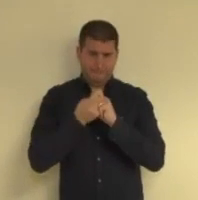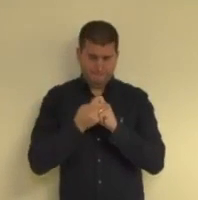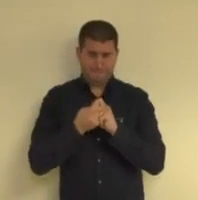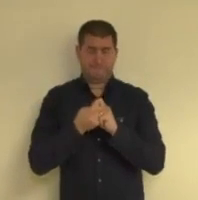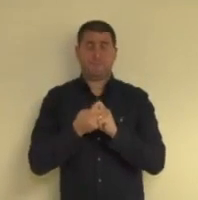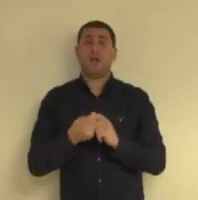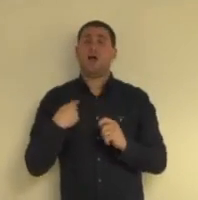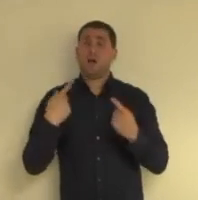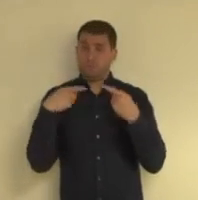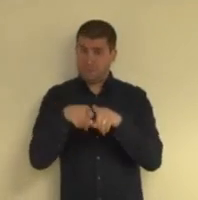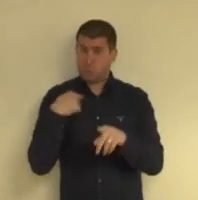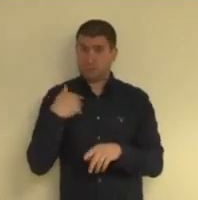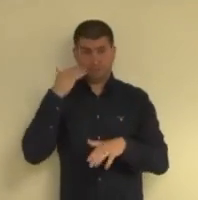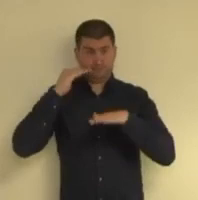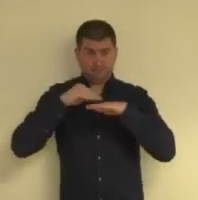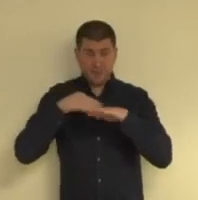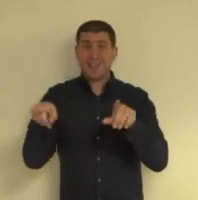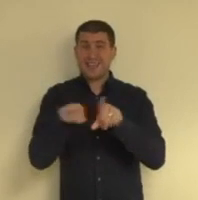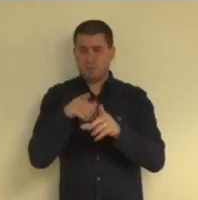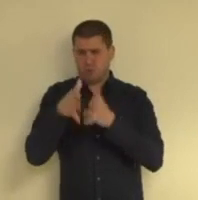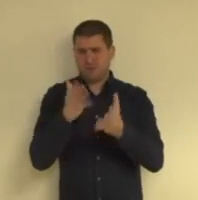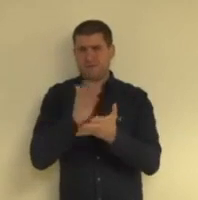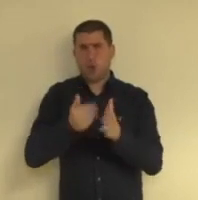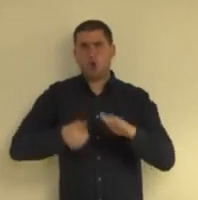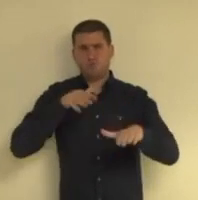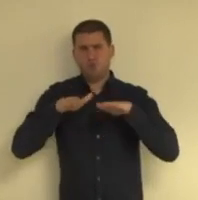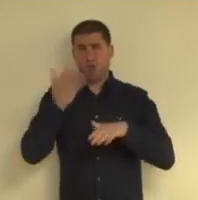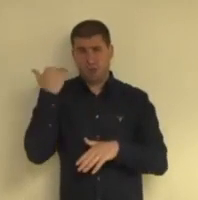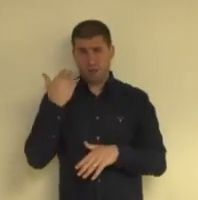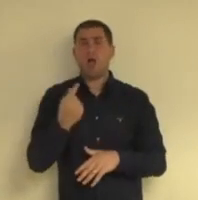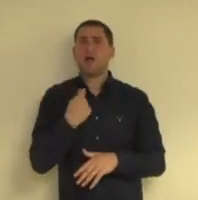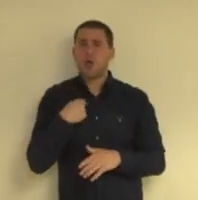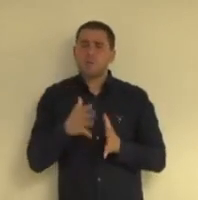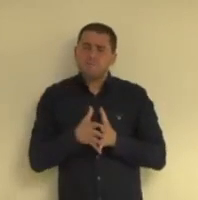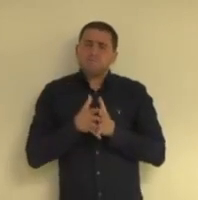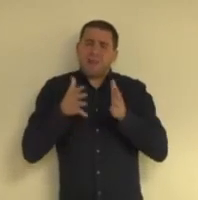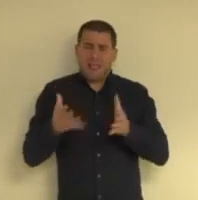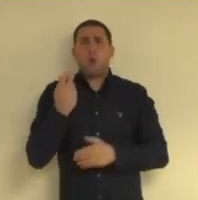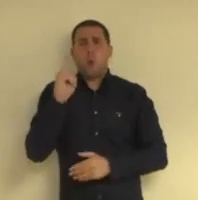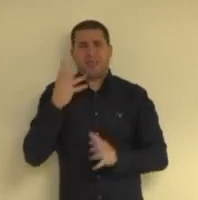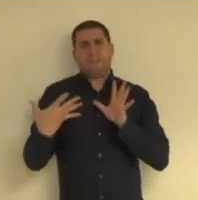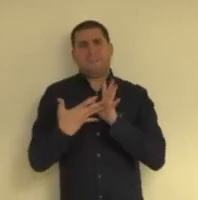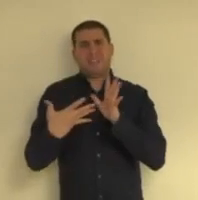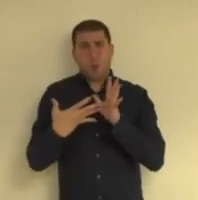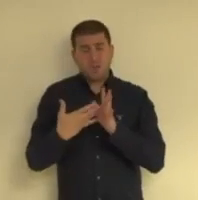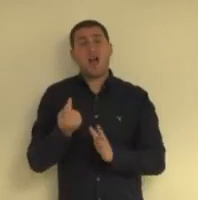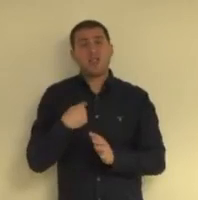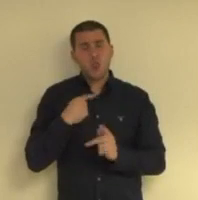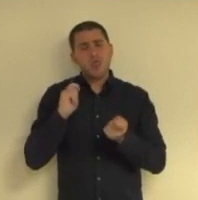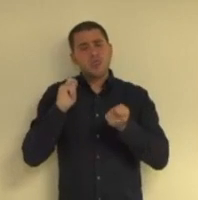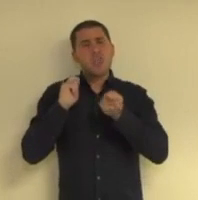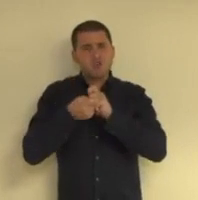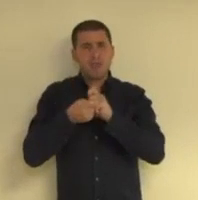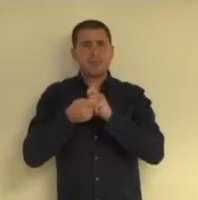יחד עם זאת אני רוצה להבהיר שכמו שנאמר פה על ידי ראש הממשלה אנחנו מרחיבים את הבדיקות ואנחנו